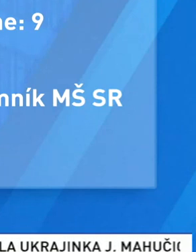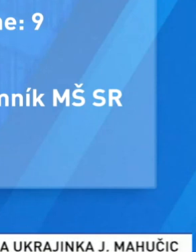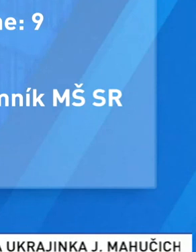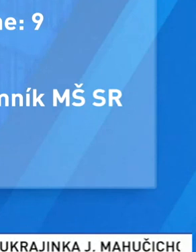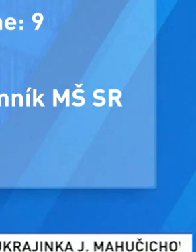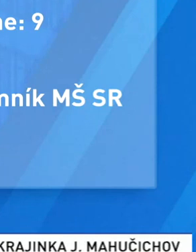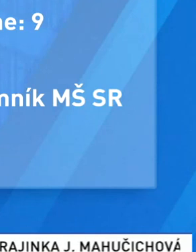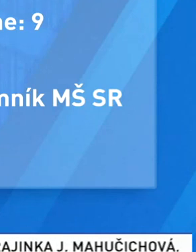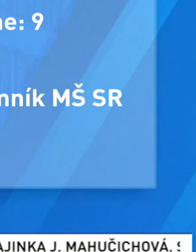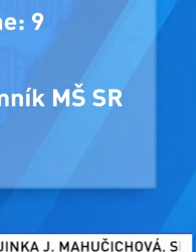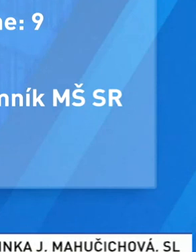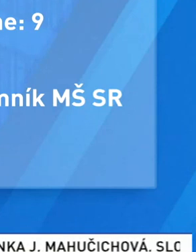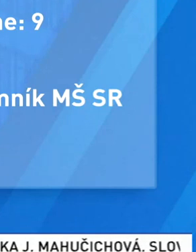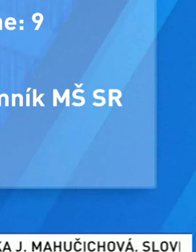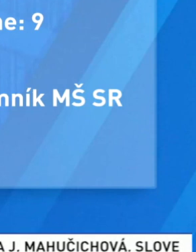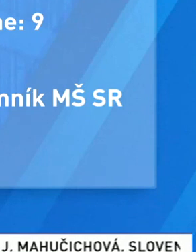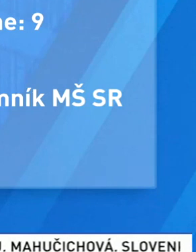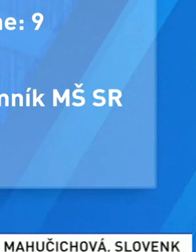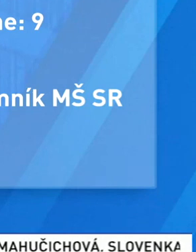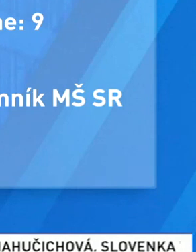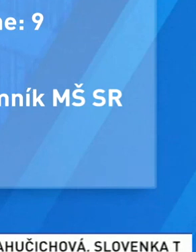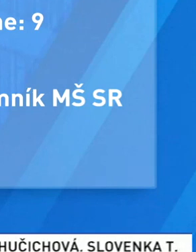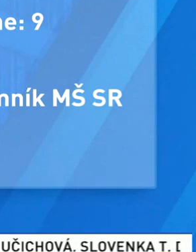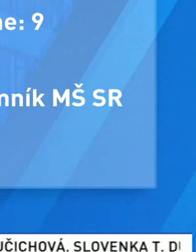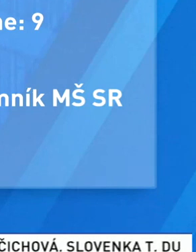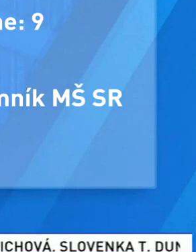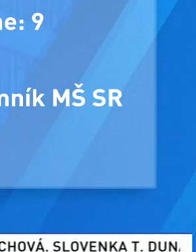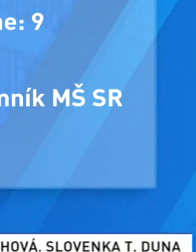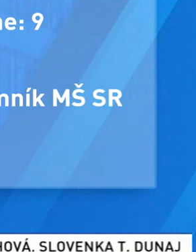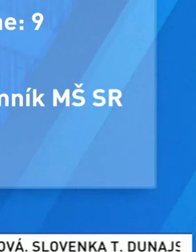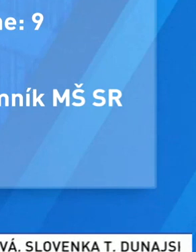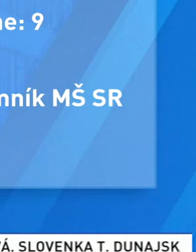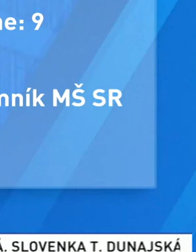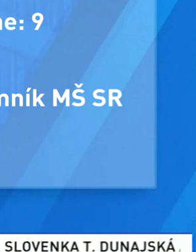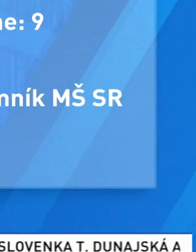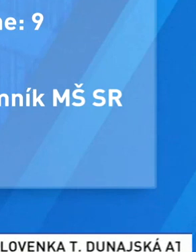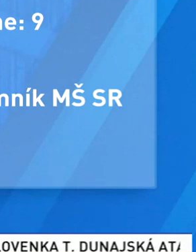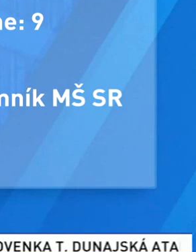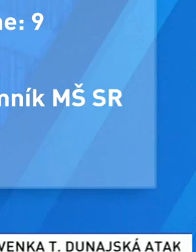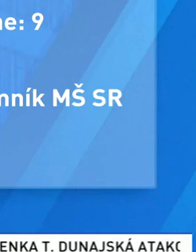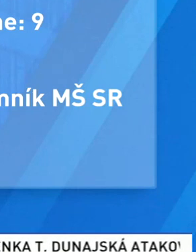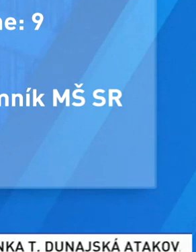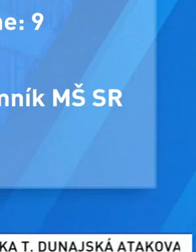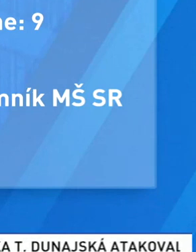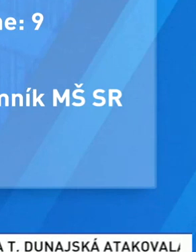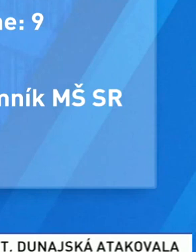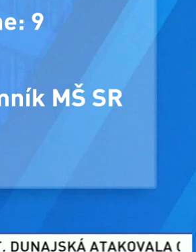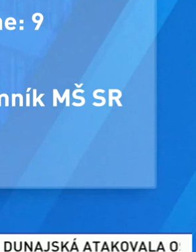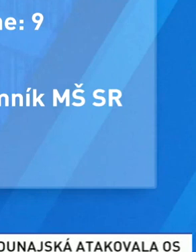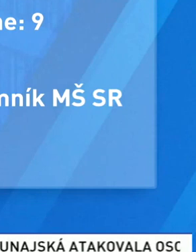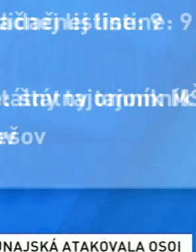Ďakujem pozornosť. Zasnosti pôsobí ako štátny tajomník na ministerstve školstva, vedy, výskumu a športu.